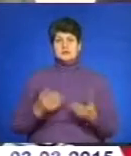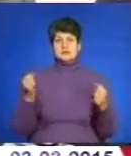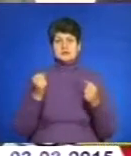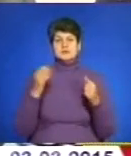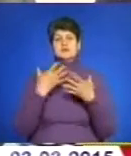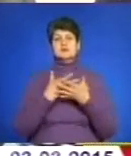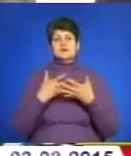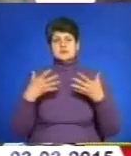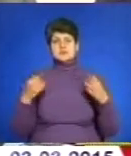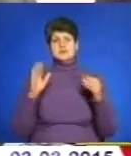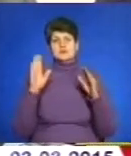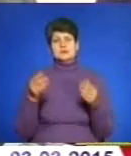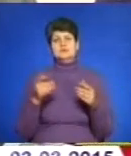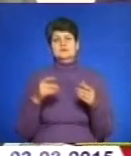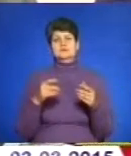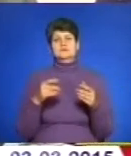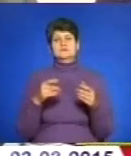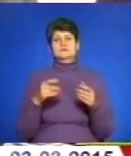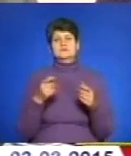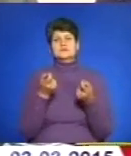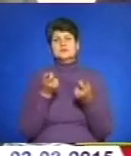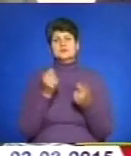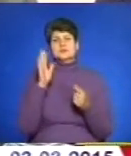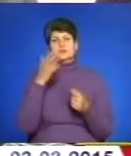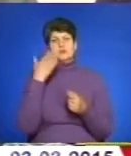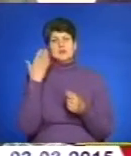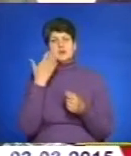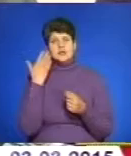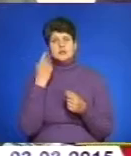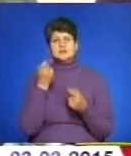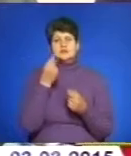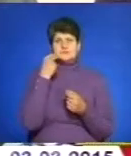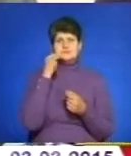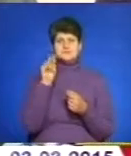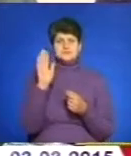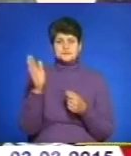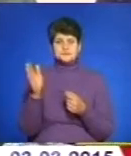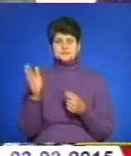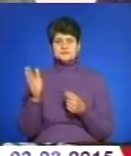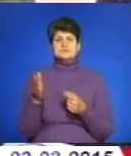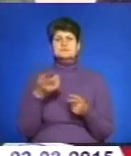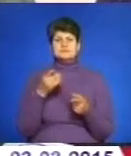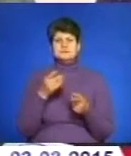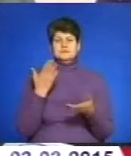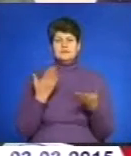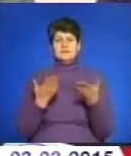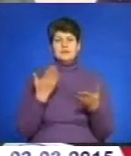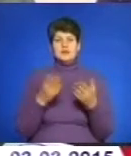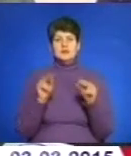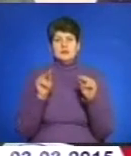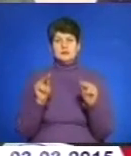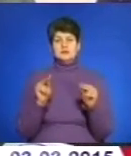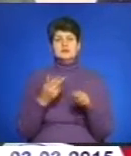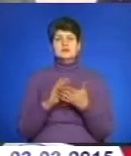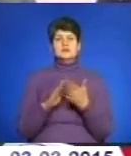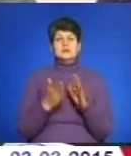весна, далі, сподіваємося, буде трішечки легше, трішечки краще. Але насправді ситуацію маємо